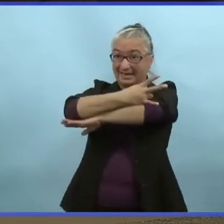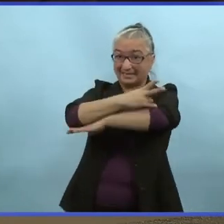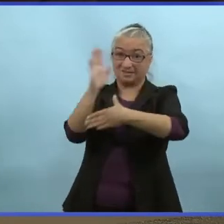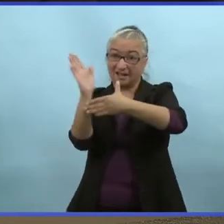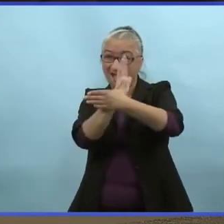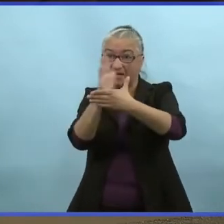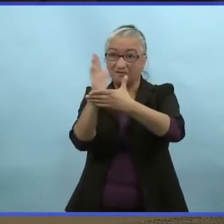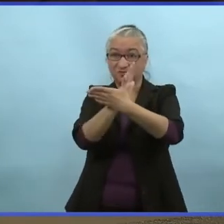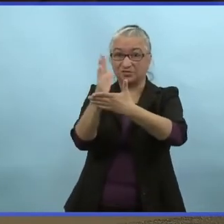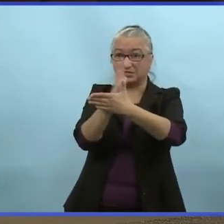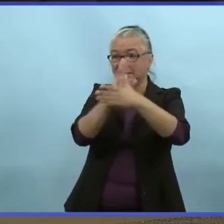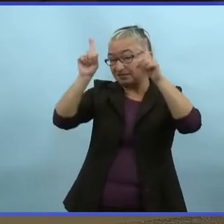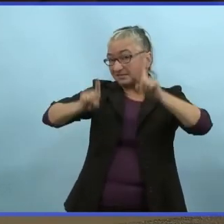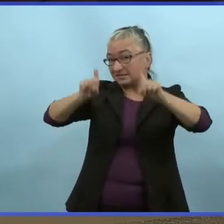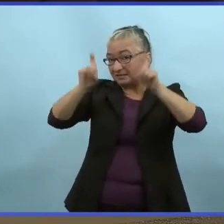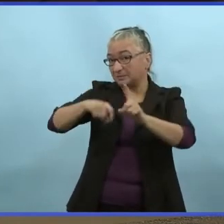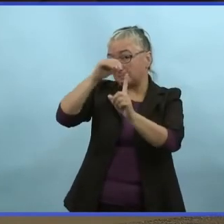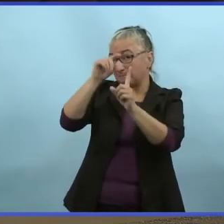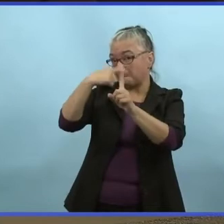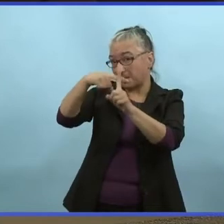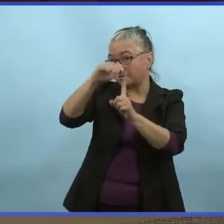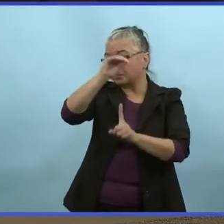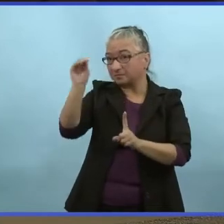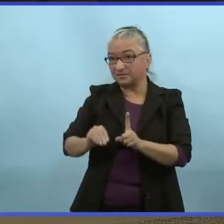De la moyenne sur 7 jours, on est à 107.